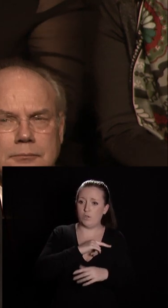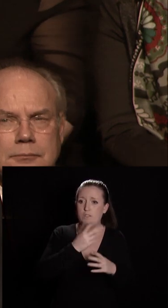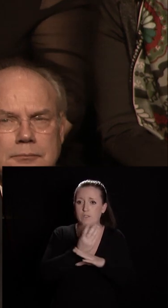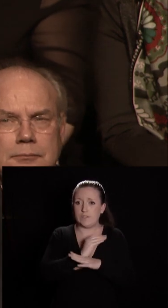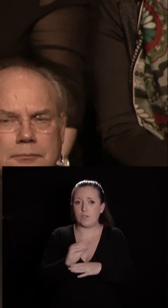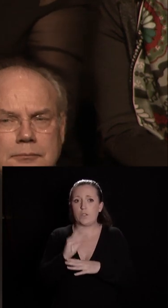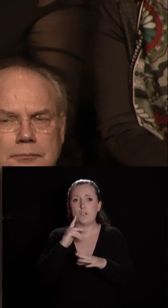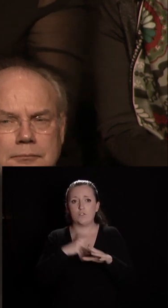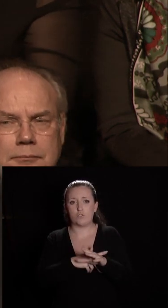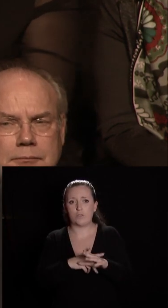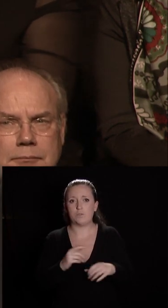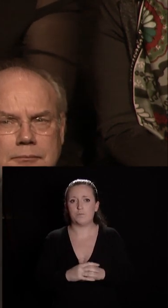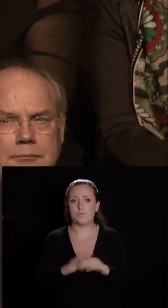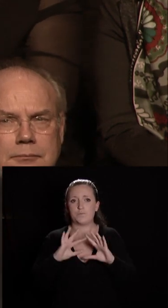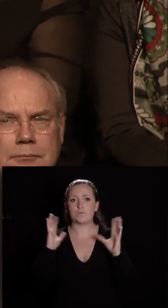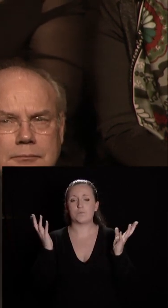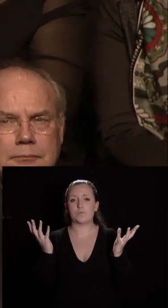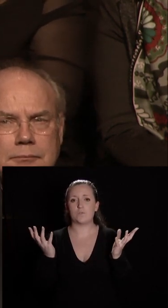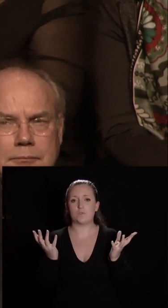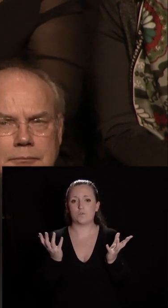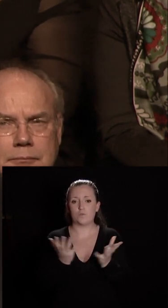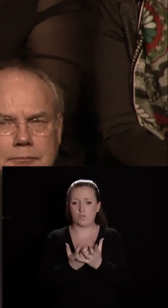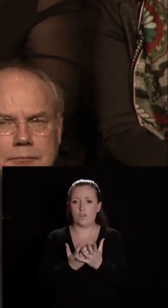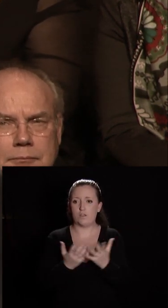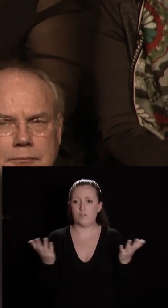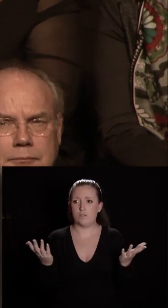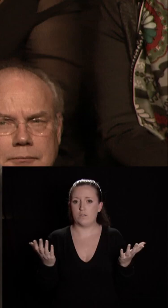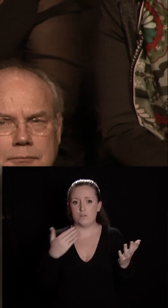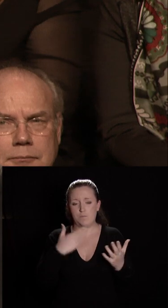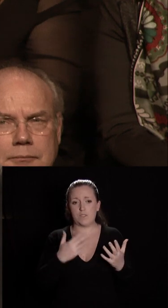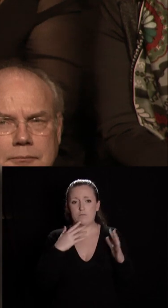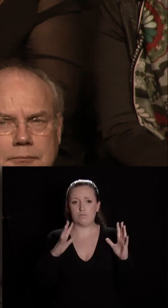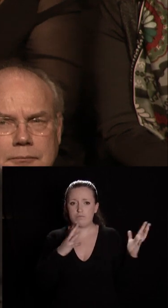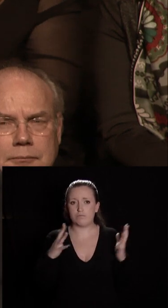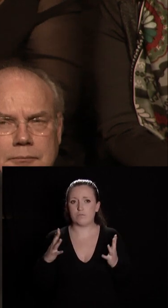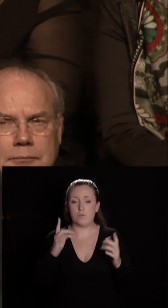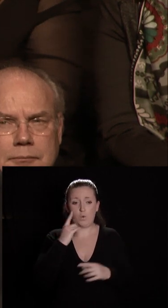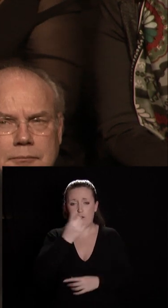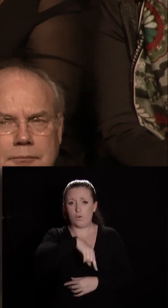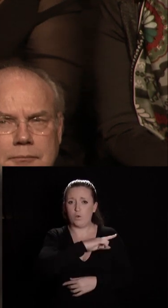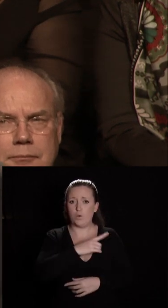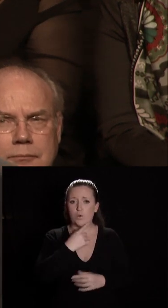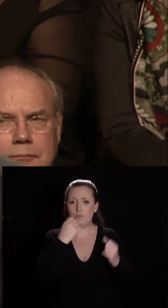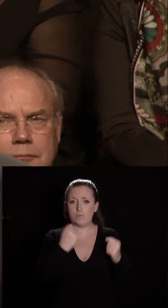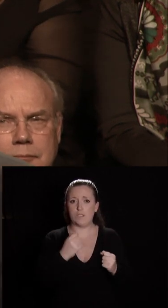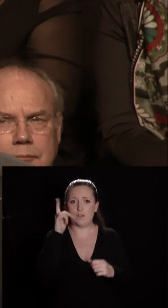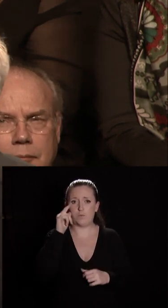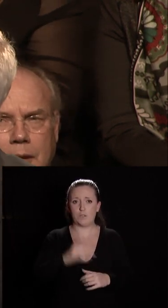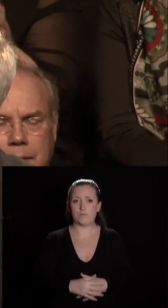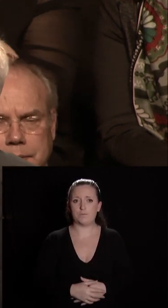sécurité de gendarmerie tout cela c'est vraiment bien que vous les ayez applaudis ainsi car ce sont eux les piliers de la république